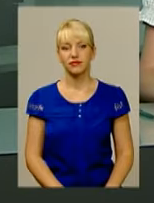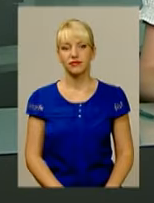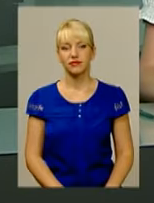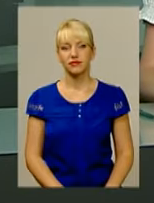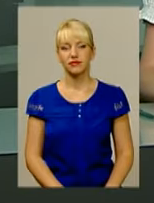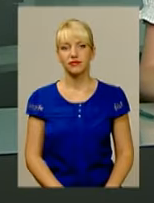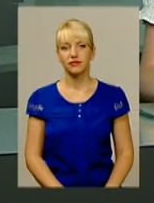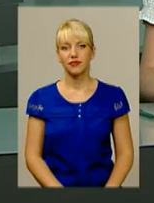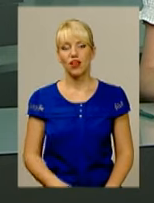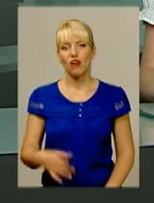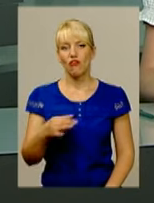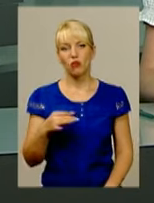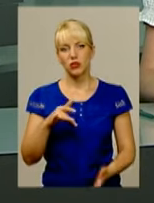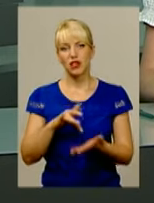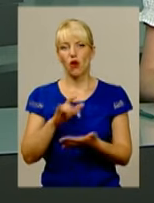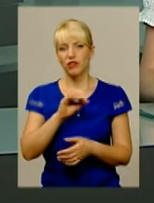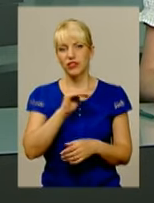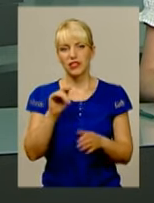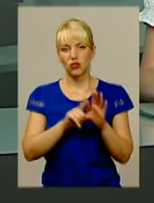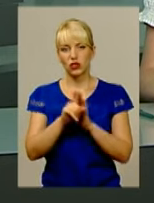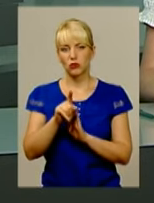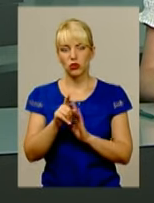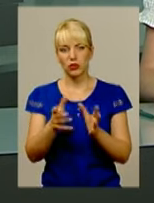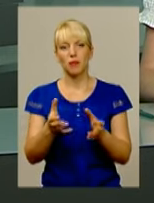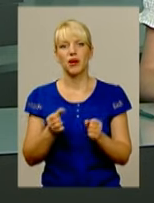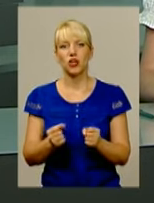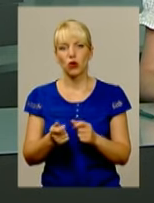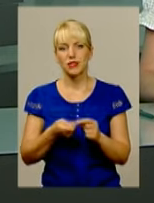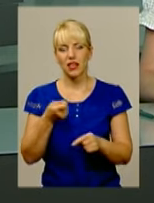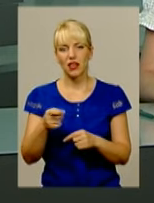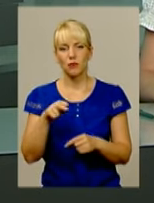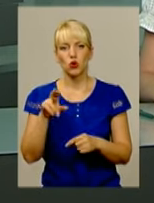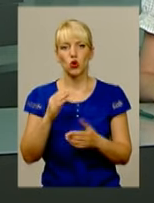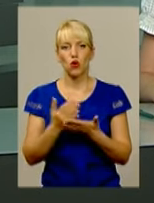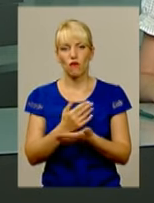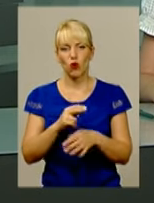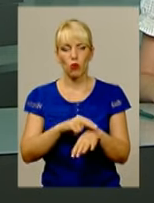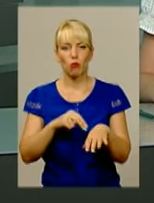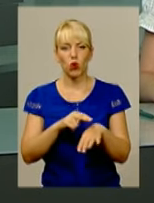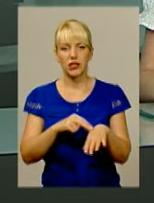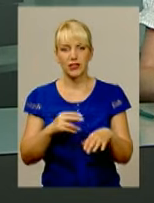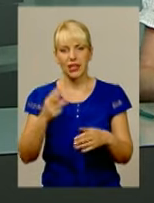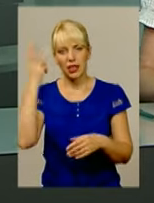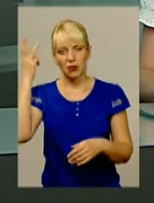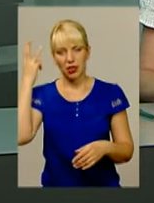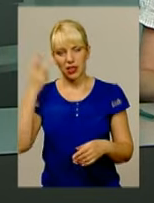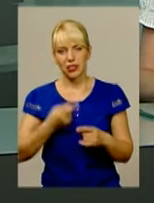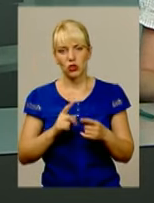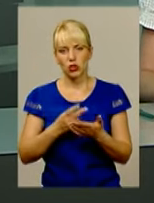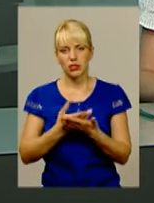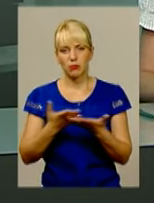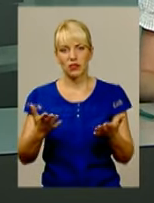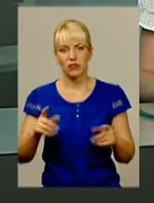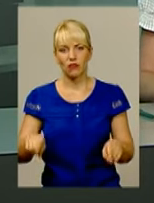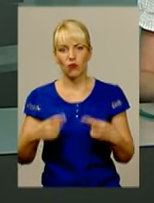В обласному центрі офіційно розпочато прийом заяв до нової патрульної поліції Хмельницького. Репрезентував